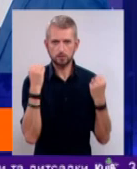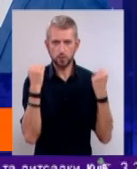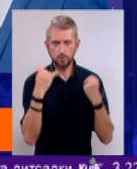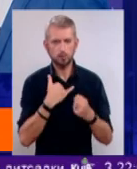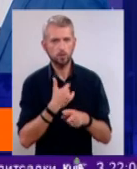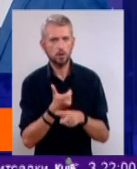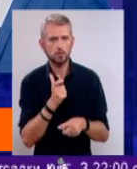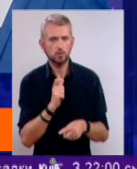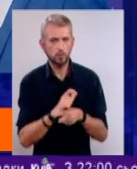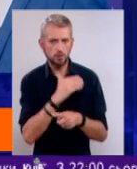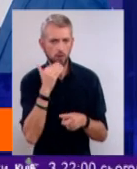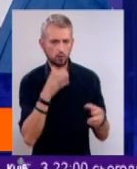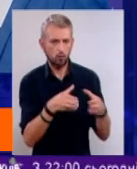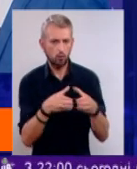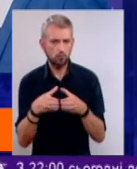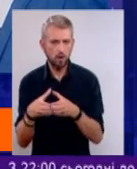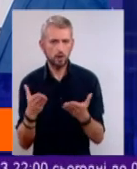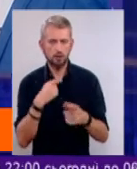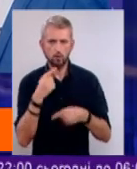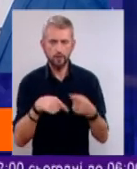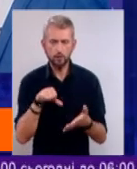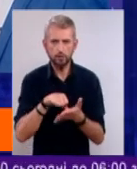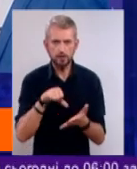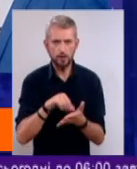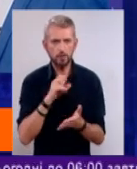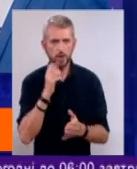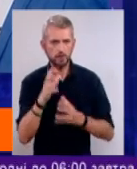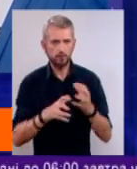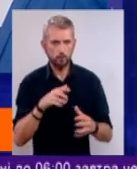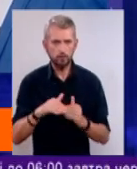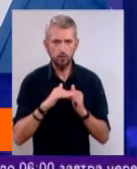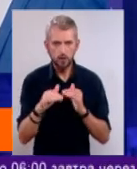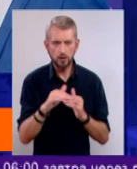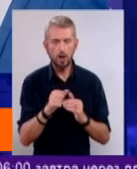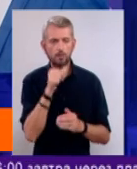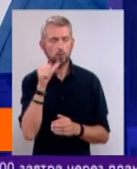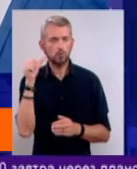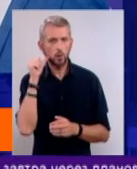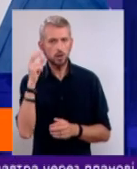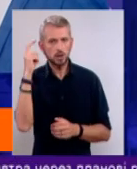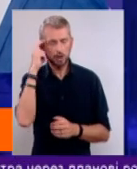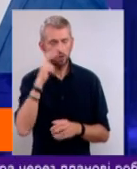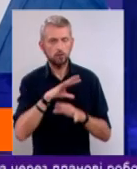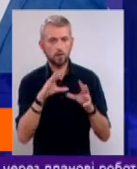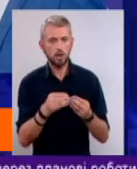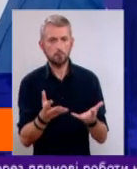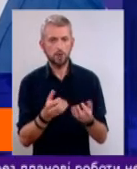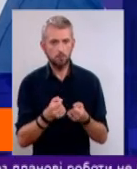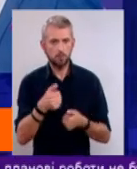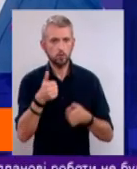багато команд, які постійно представлені на світовій арені. А в минулому році Київ взагалі приймав